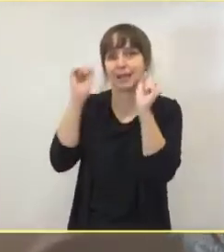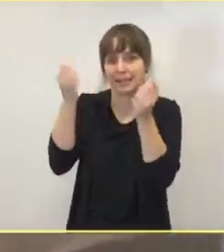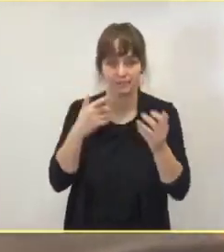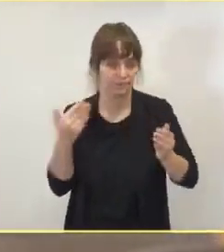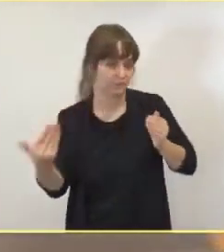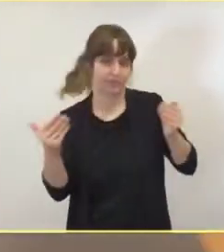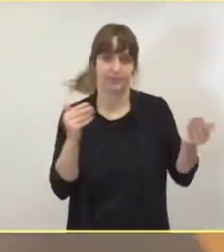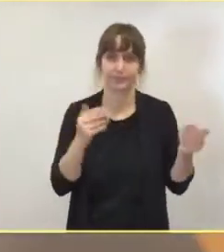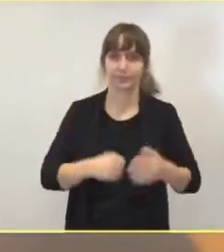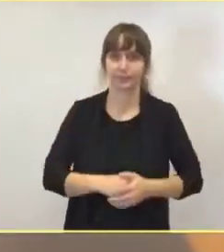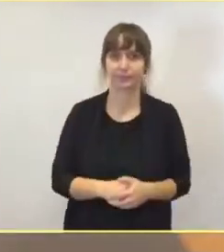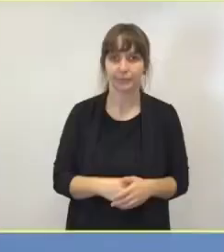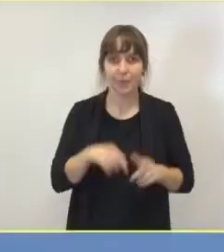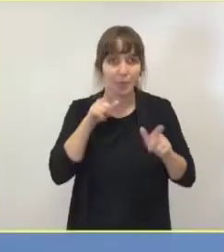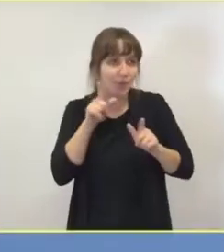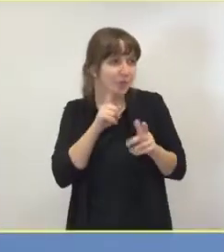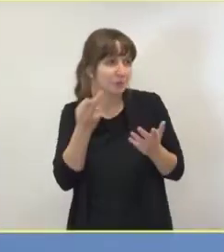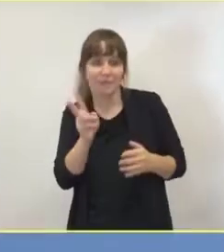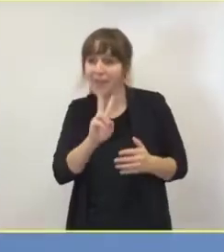Das dürfen Sie unter sich ausmachen.